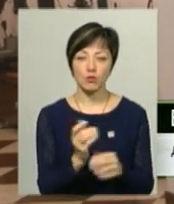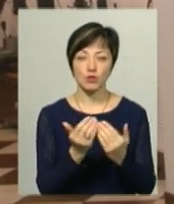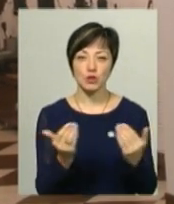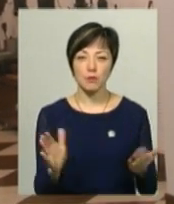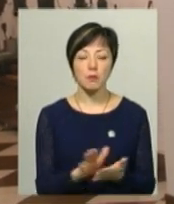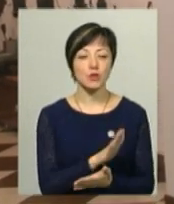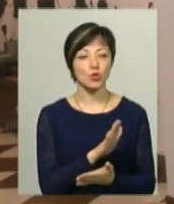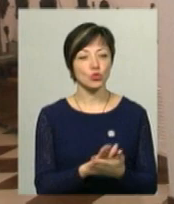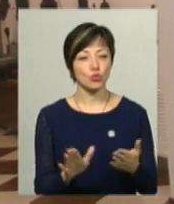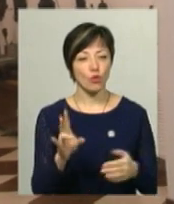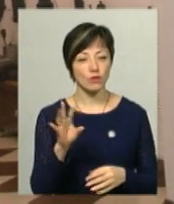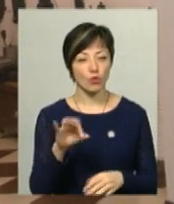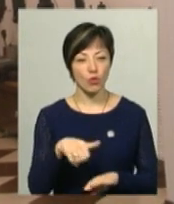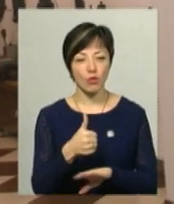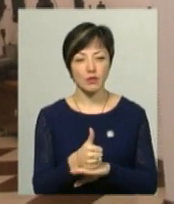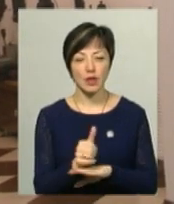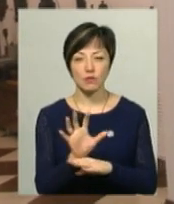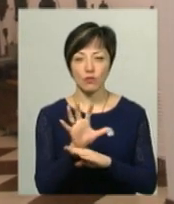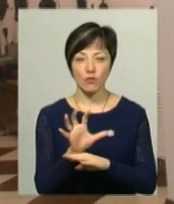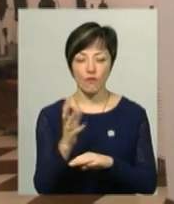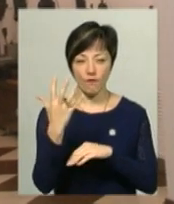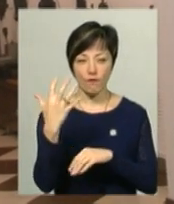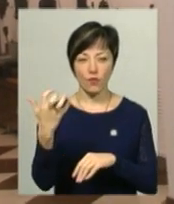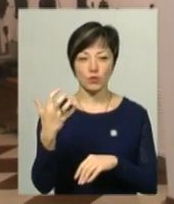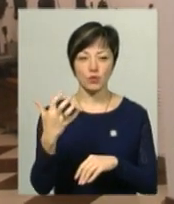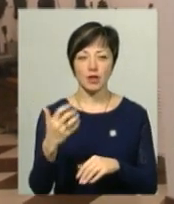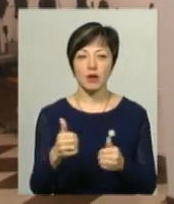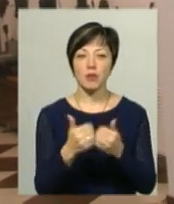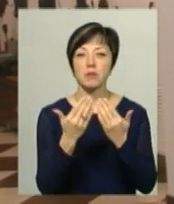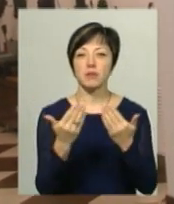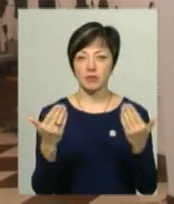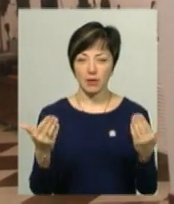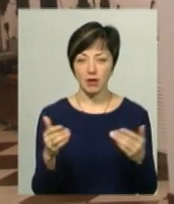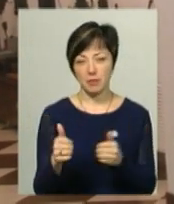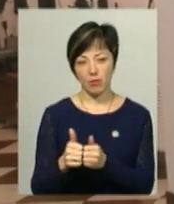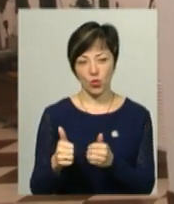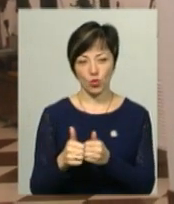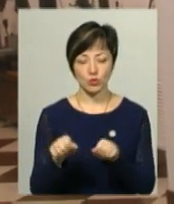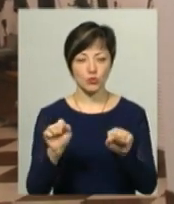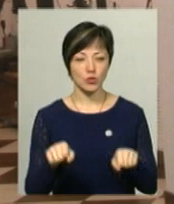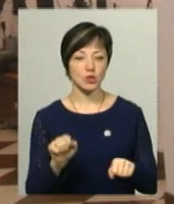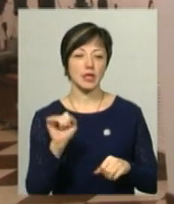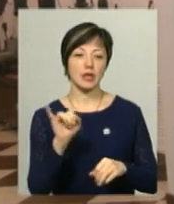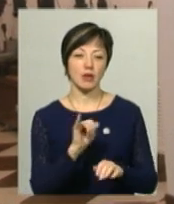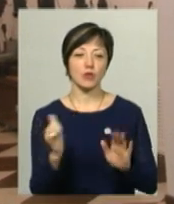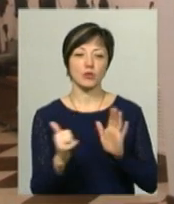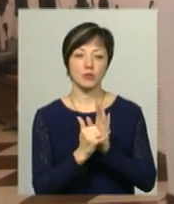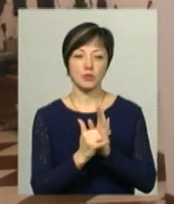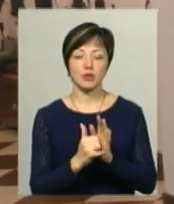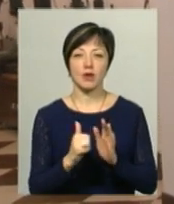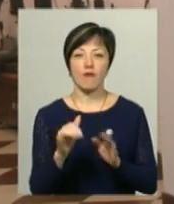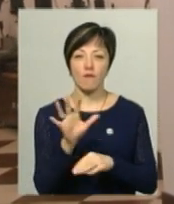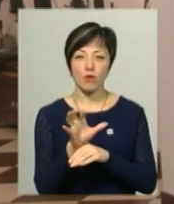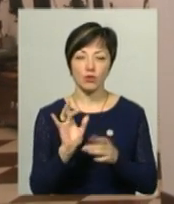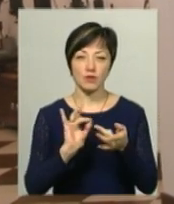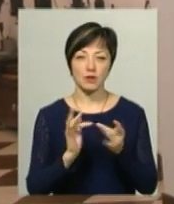саме головне – сфотографуватися на фоні свого улюбленого експонату або поруч з ним. І потім викласти фотографію